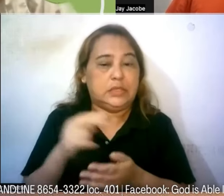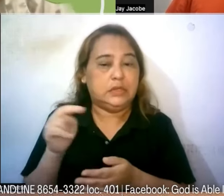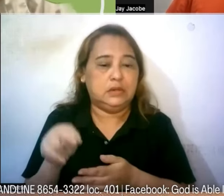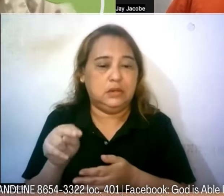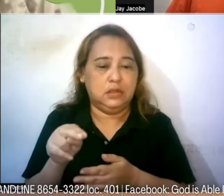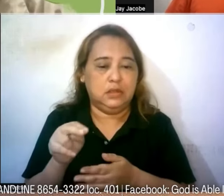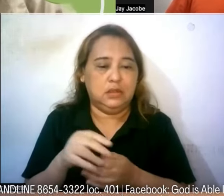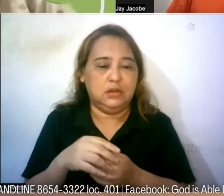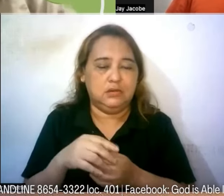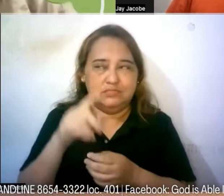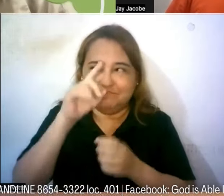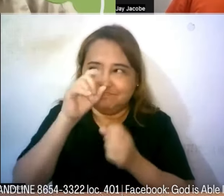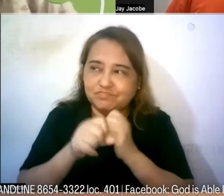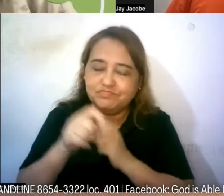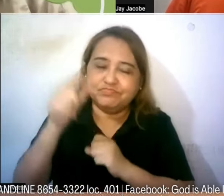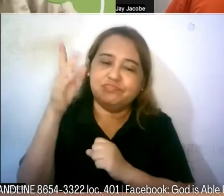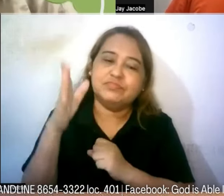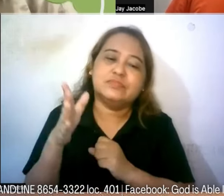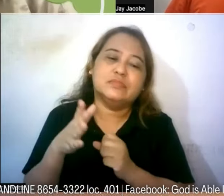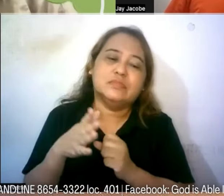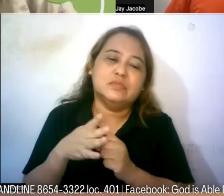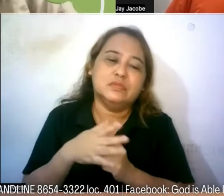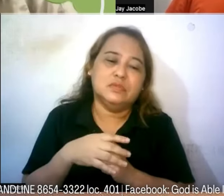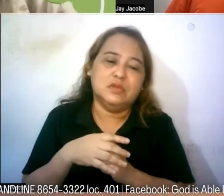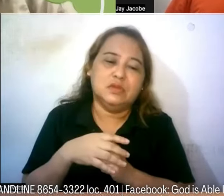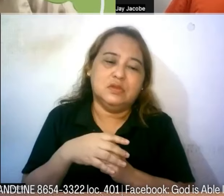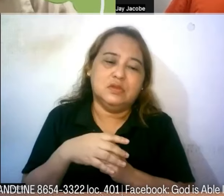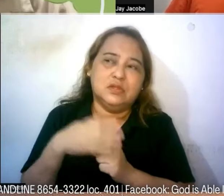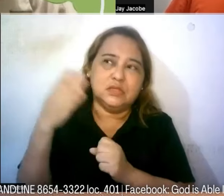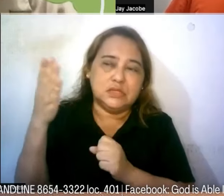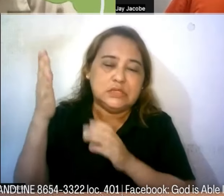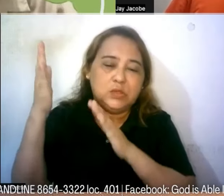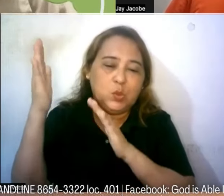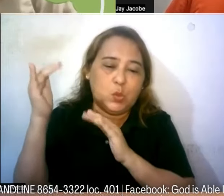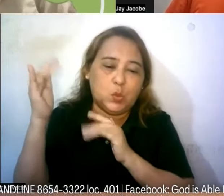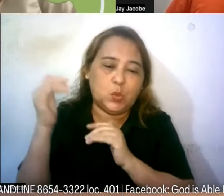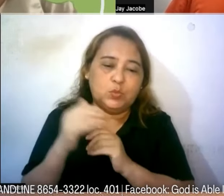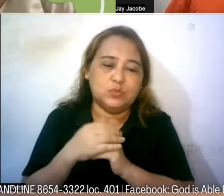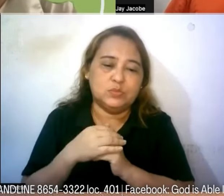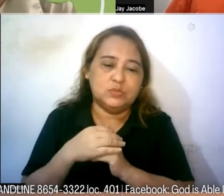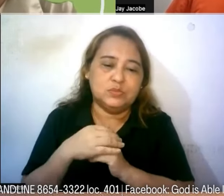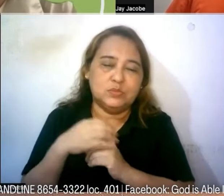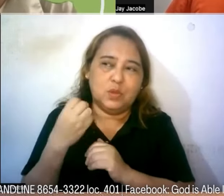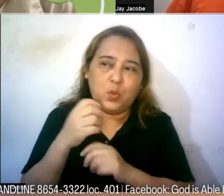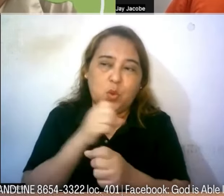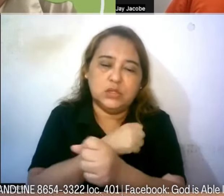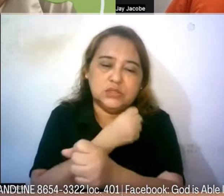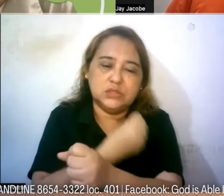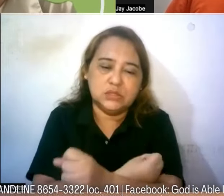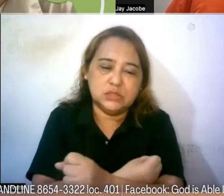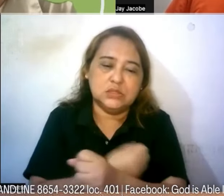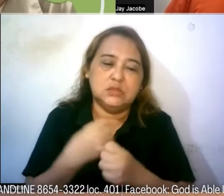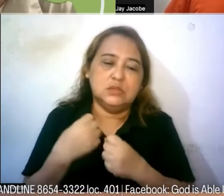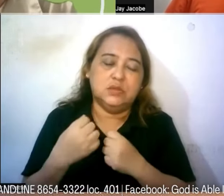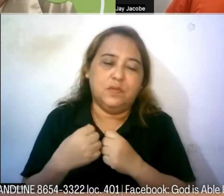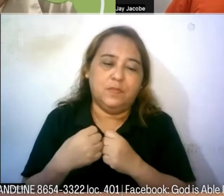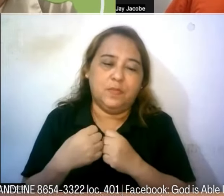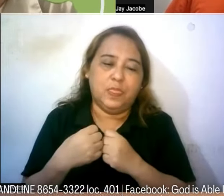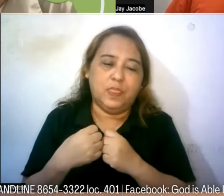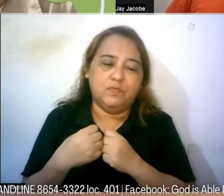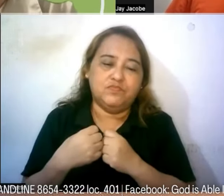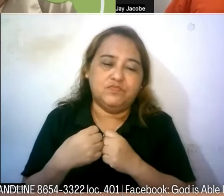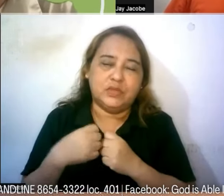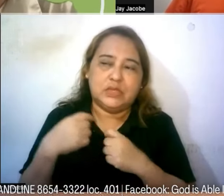ay manali sa Kanya siya ang maging pag-asa natin siya ang ating maging lakas at tayo po ay